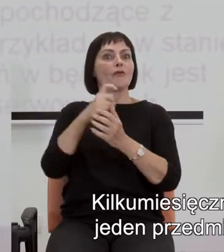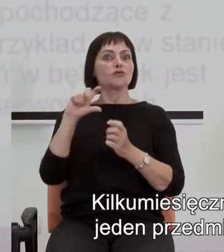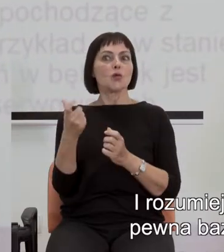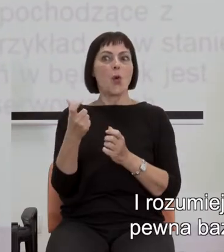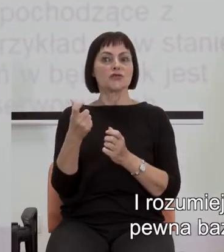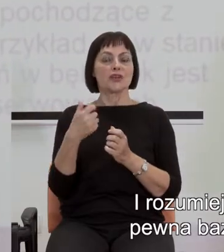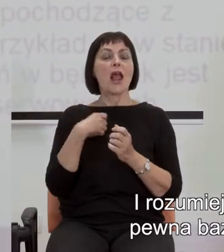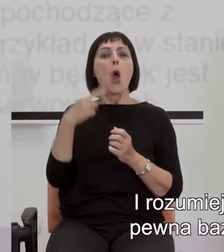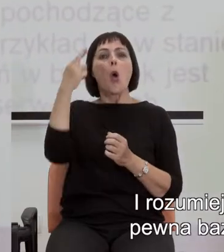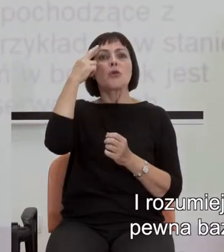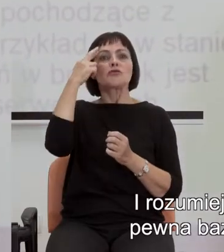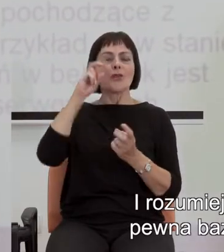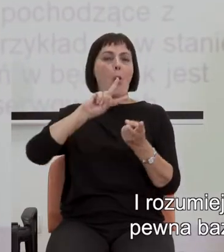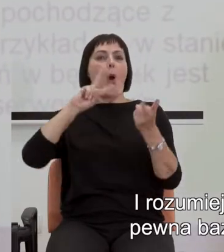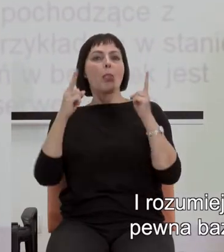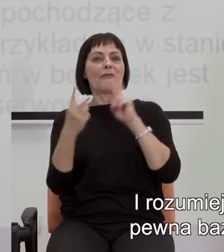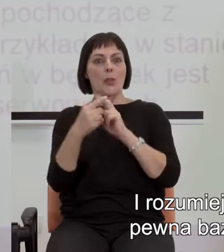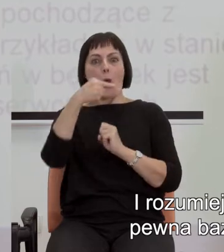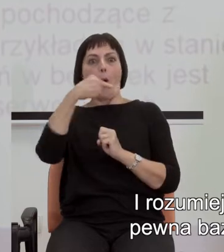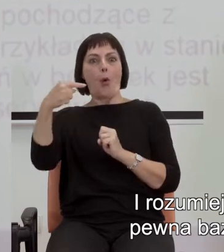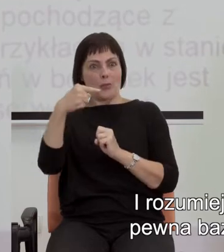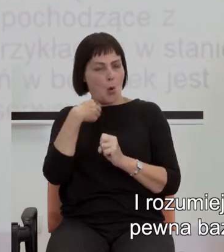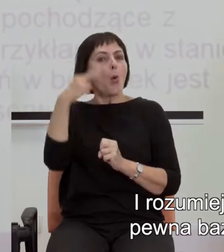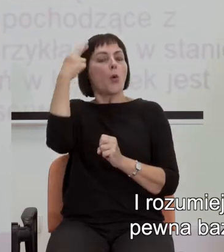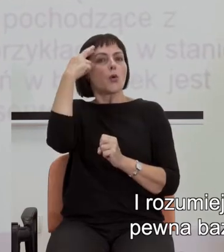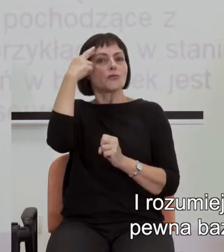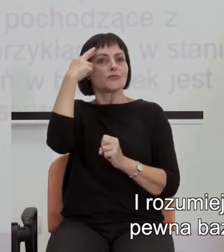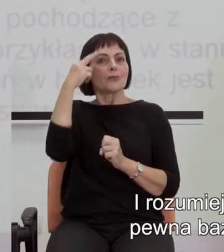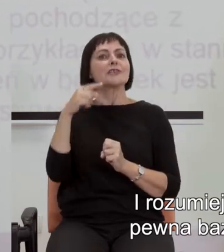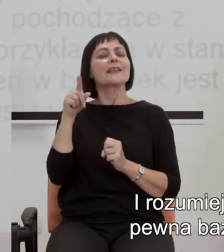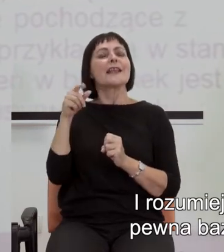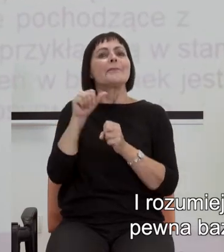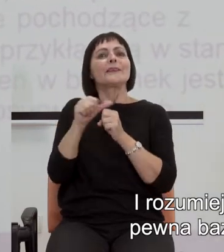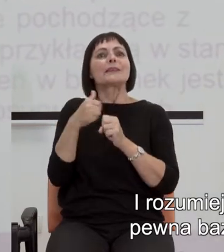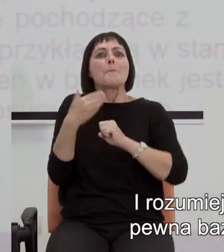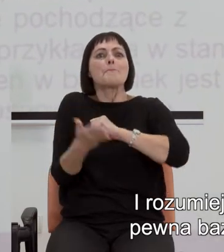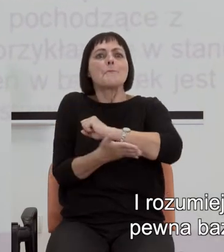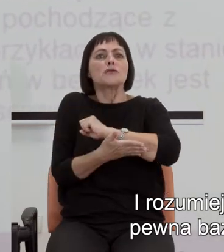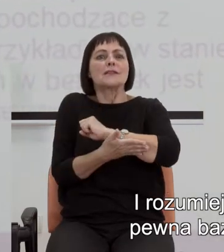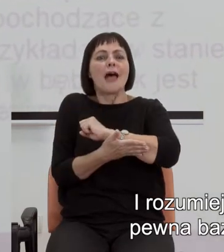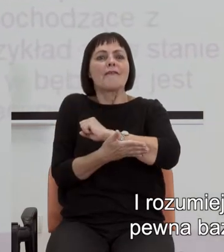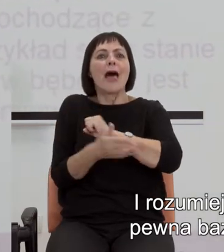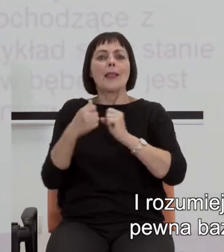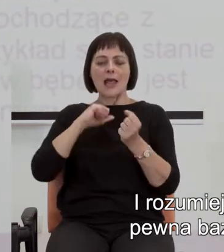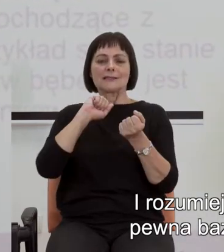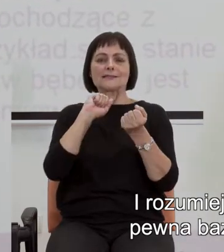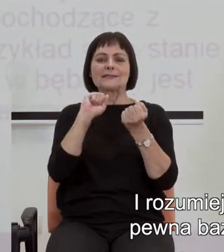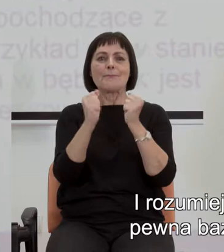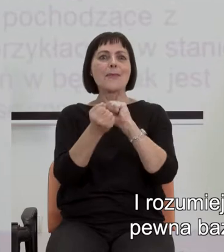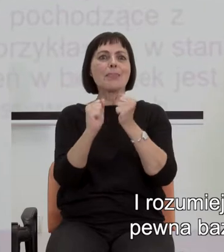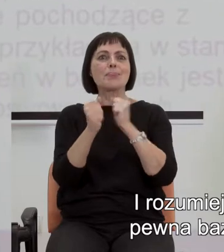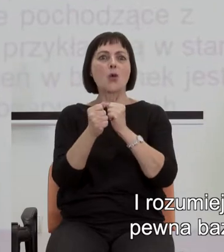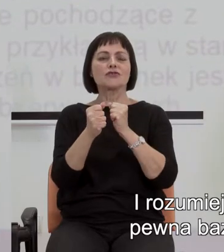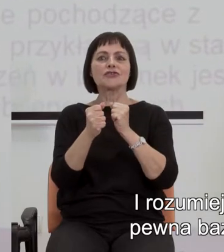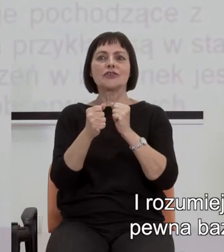rozumieją też odwrotność tej operacji. więc istnieje pewna baza dla wymienności jakby